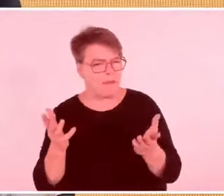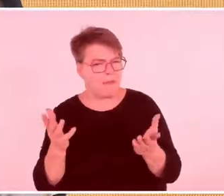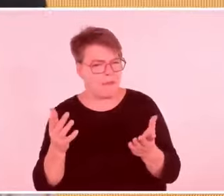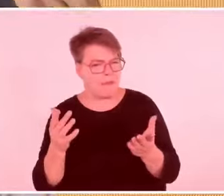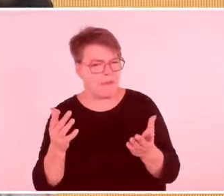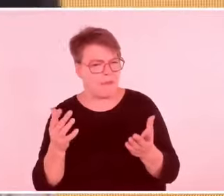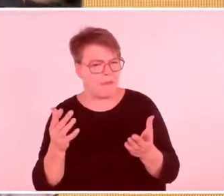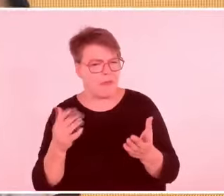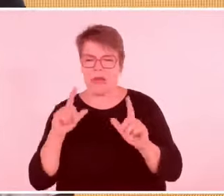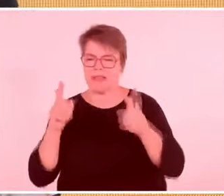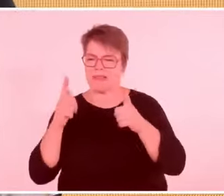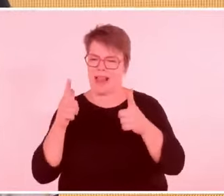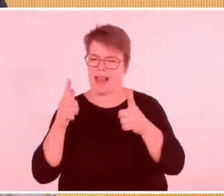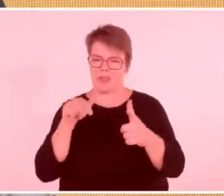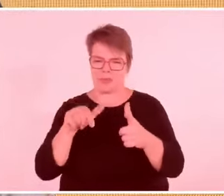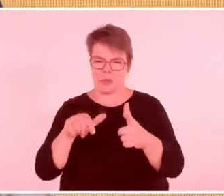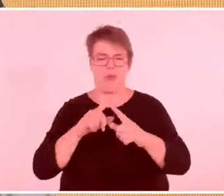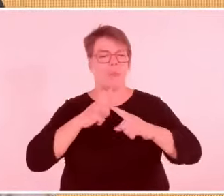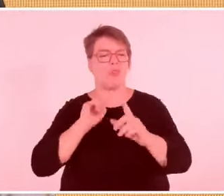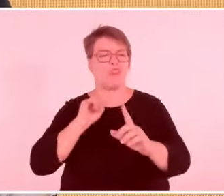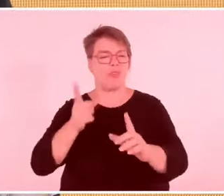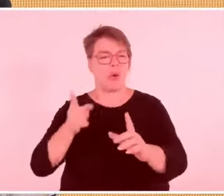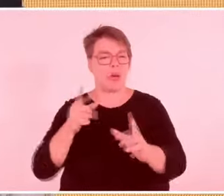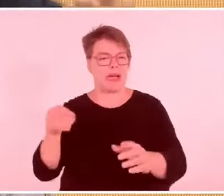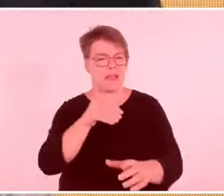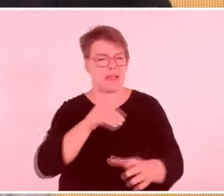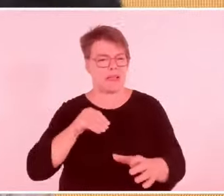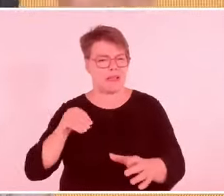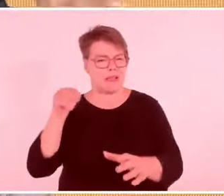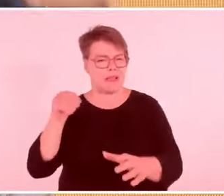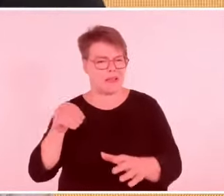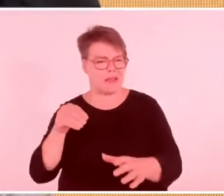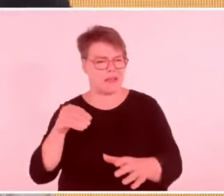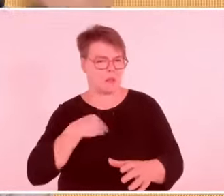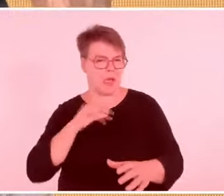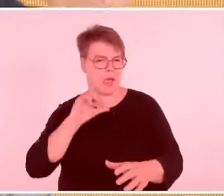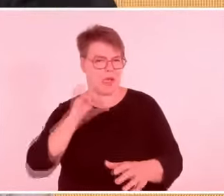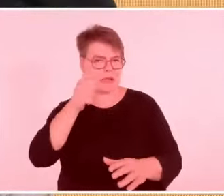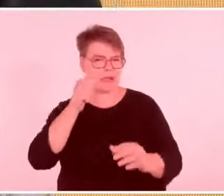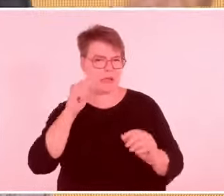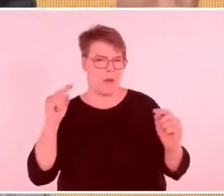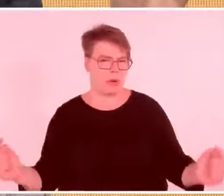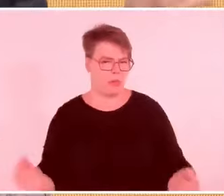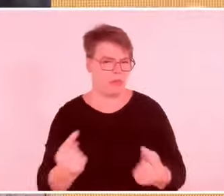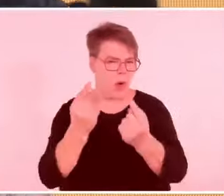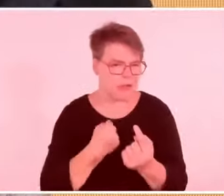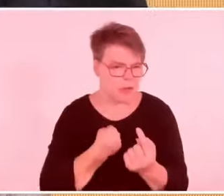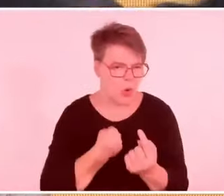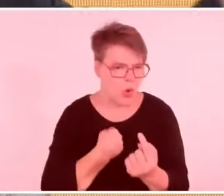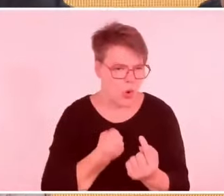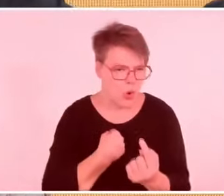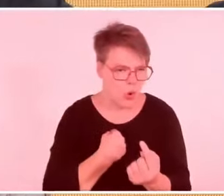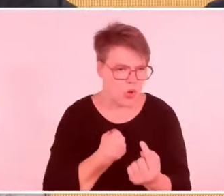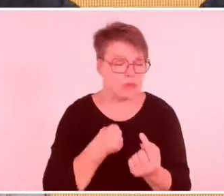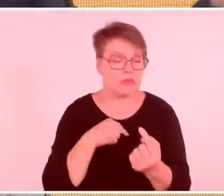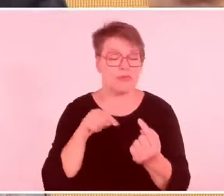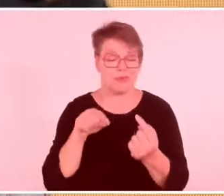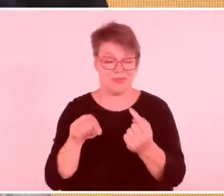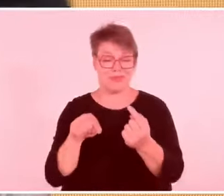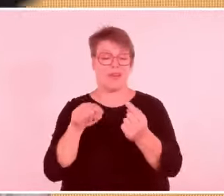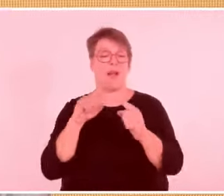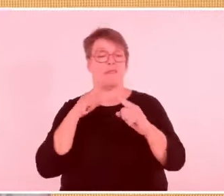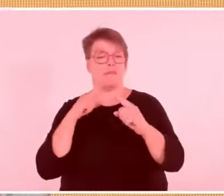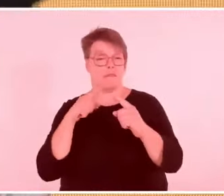Welcher Idiot hat das als Leitwort ausgewählt? Wissen Sie, wie Bienen leben? Das ist eine extrem